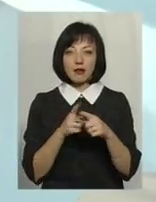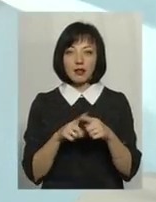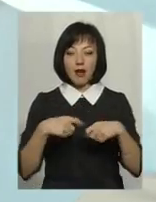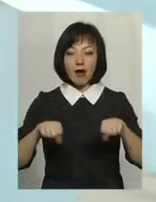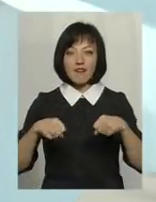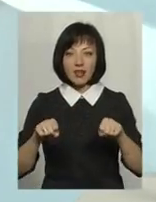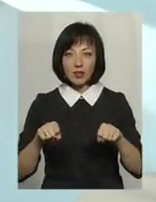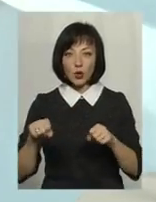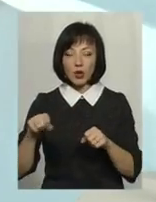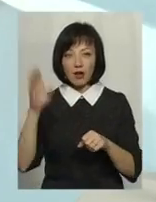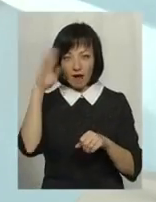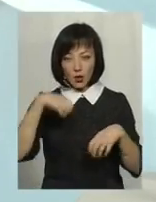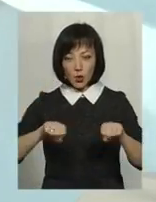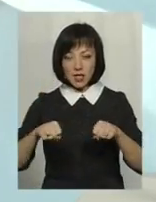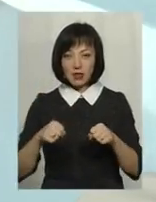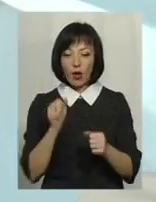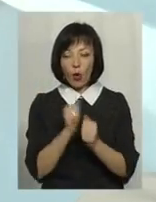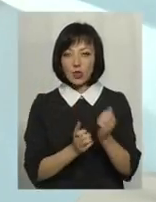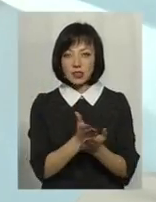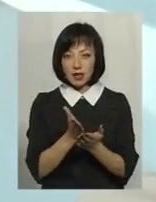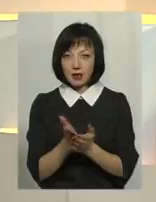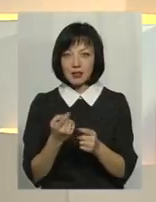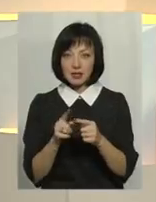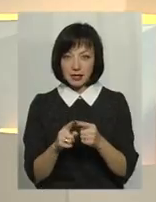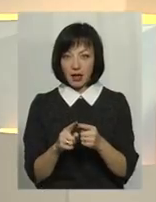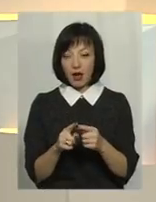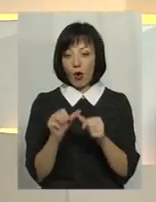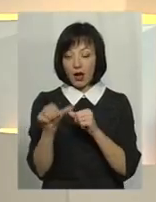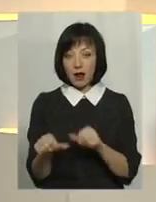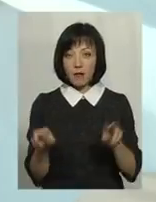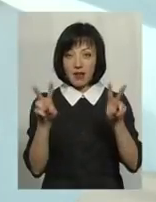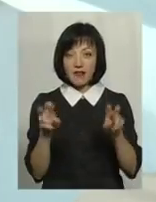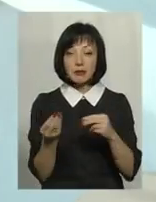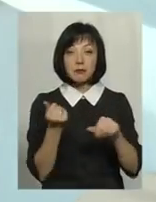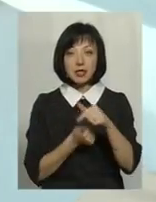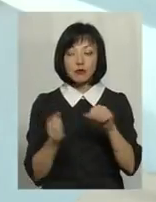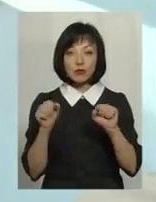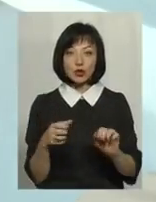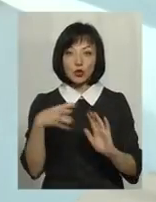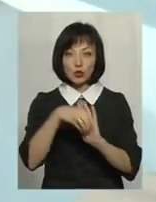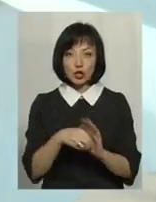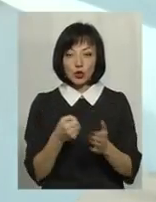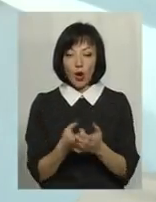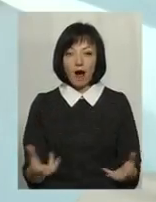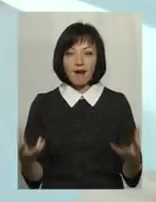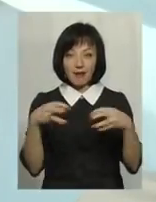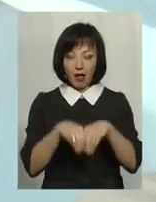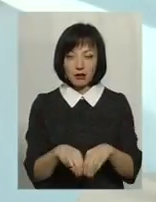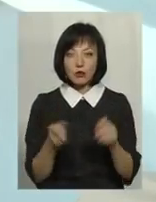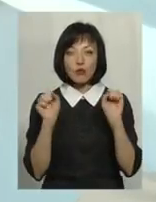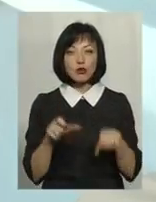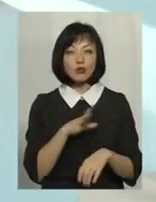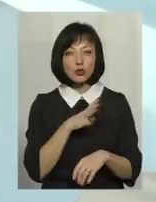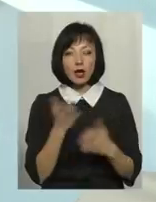І кожен напрямок, який я зараз назвав, так? Це окремий від бізнесу. Це окремий від бізнесу, який може долучитися до кластеру, так? Це може